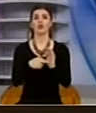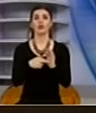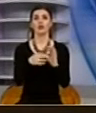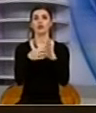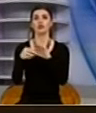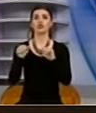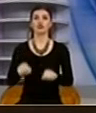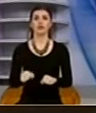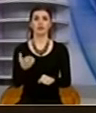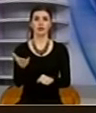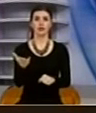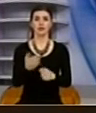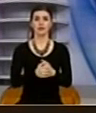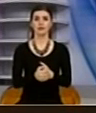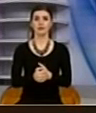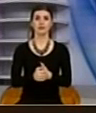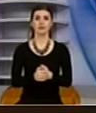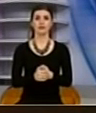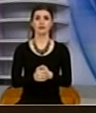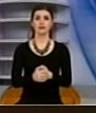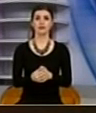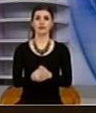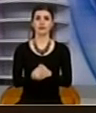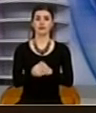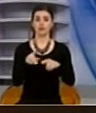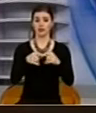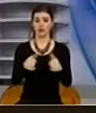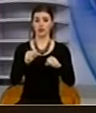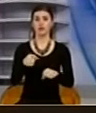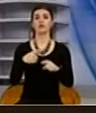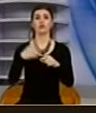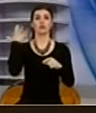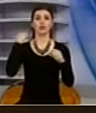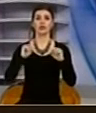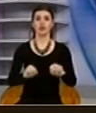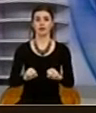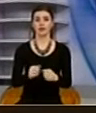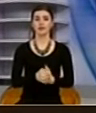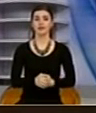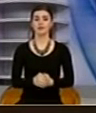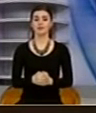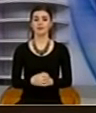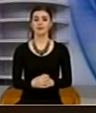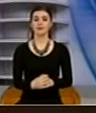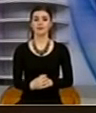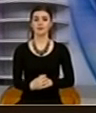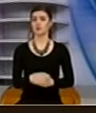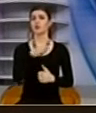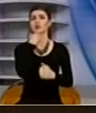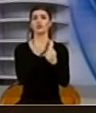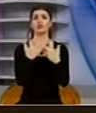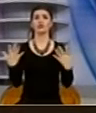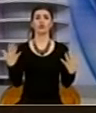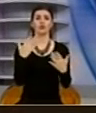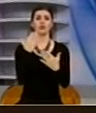edhe në këtë qeveri për dhe në qeverin e kaluar. Për shumë emisione, neve kemi pas shumë e